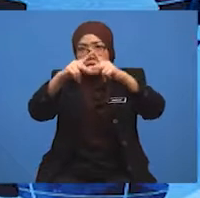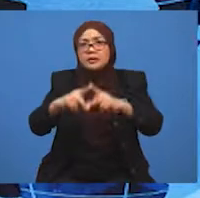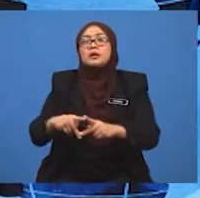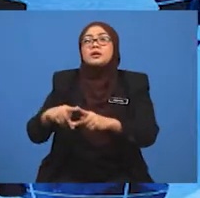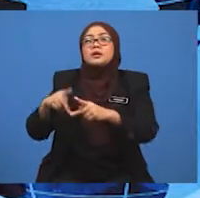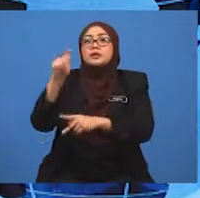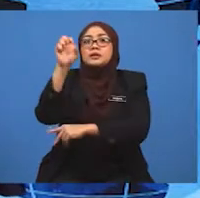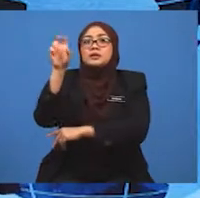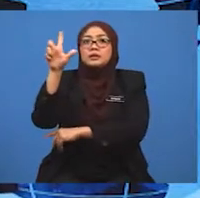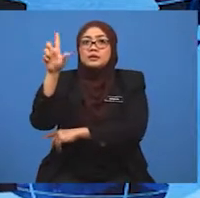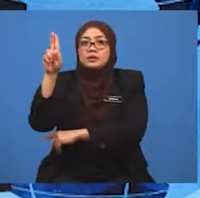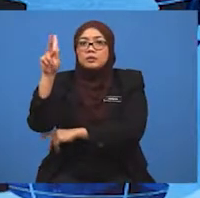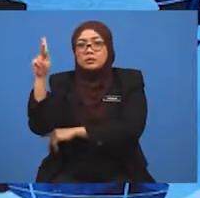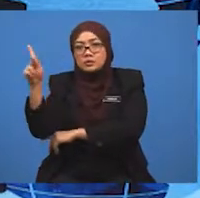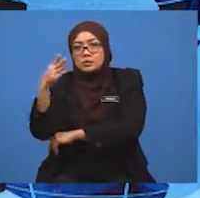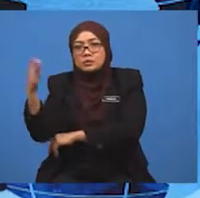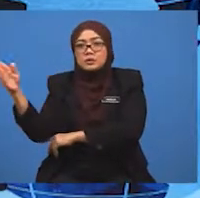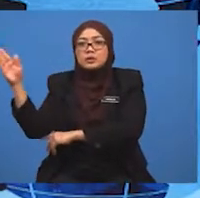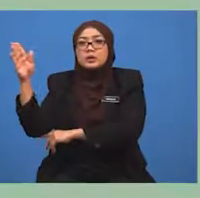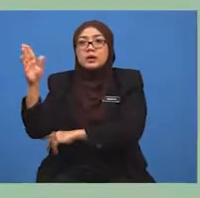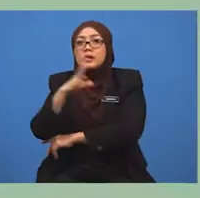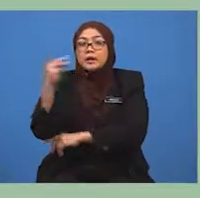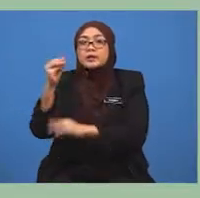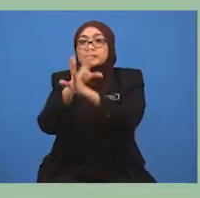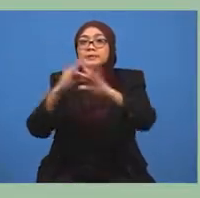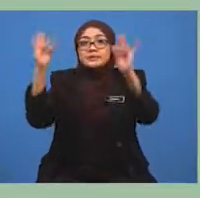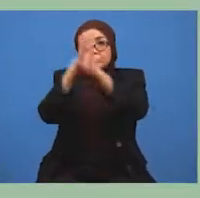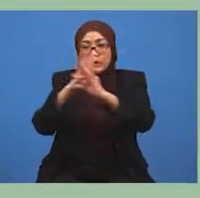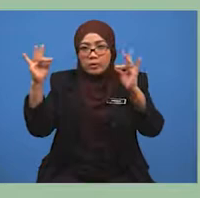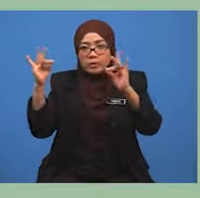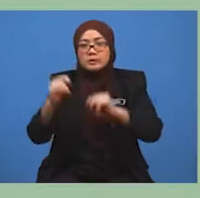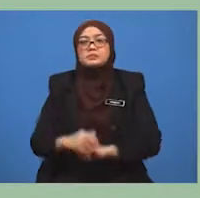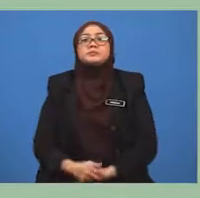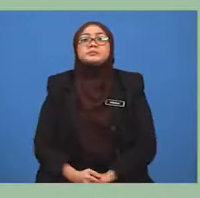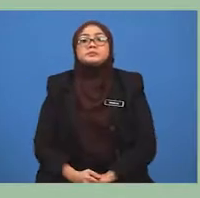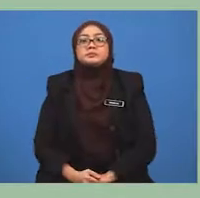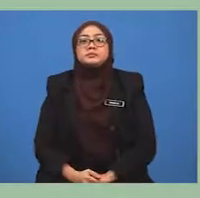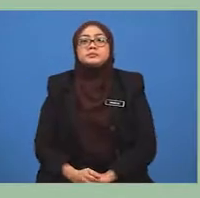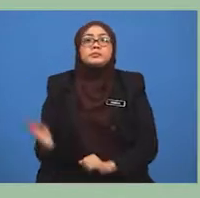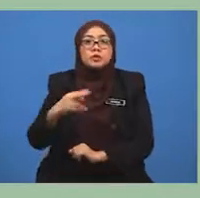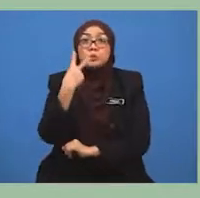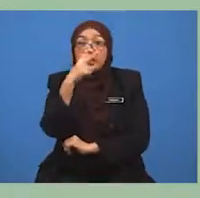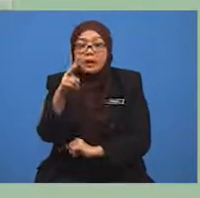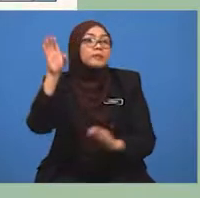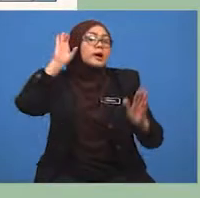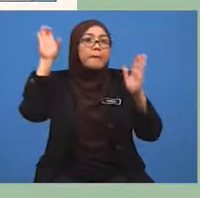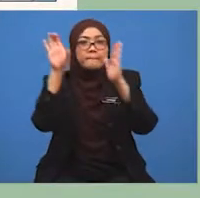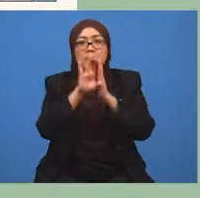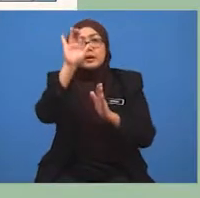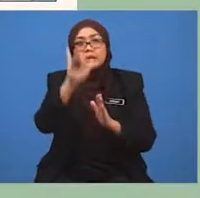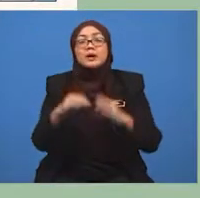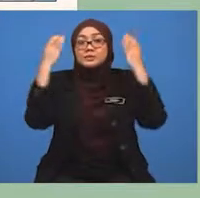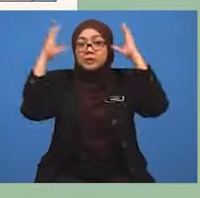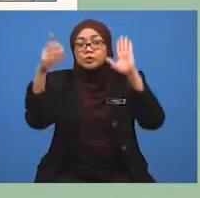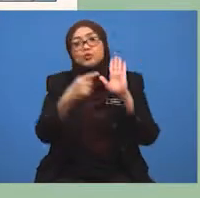Sepangga dan Pelabuhan Bintulu. Mari kita lihat peta pelabuhan utama di Malaysia.